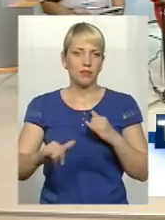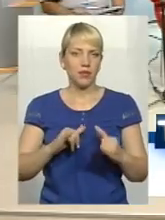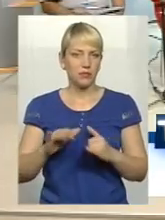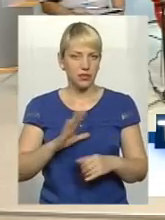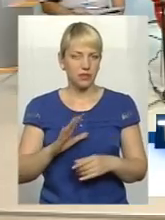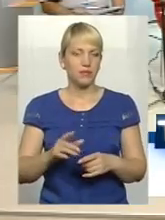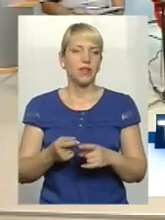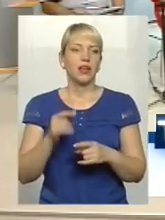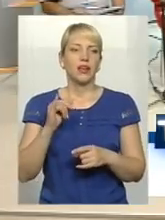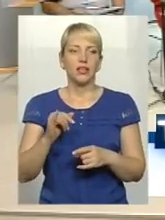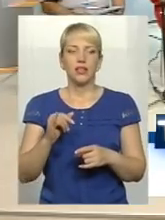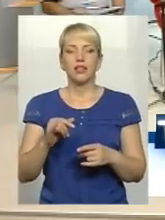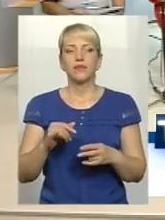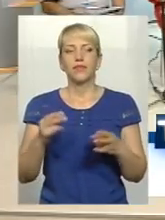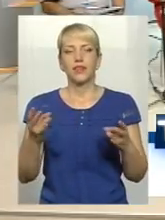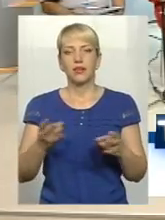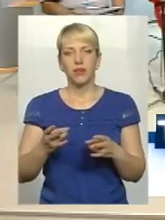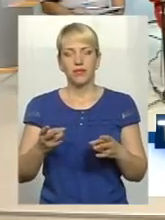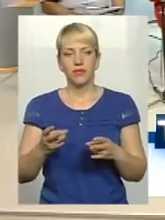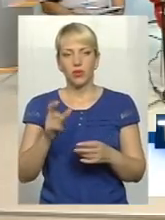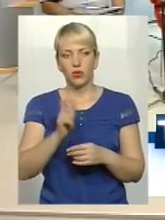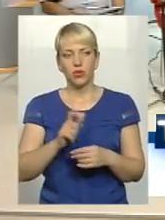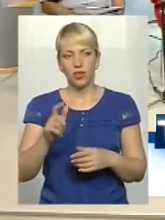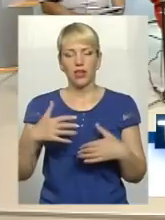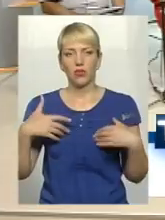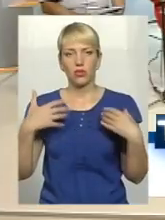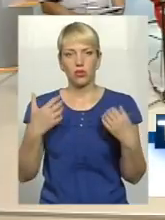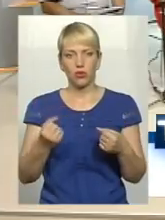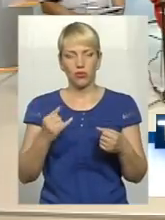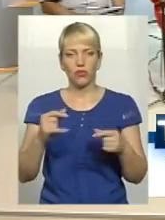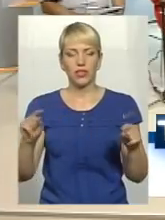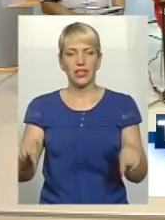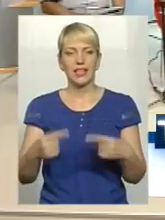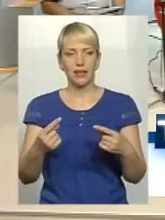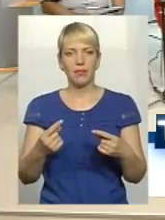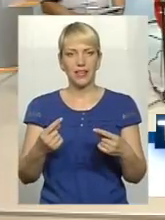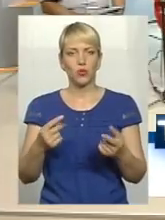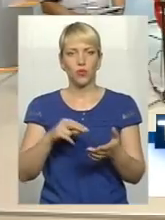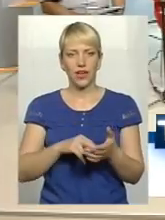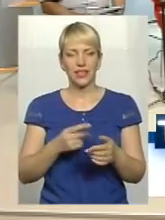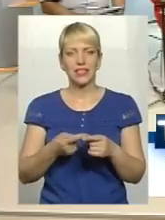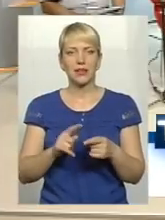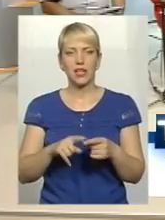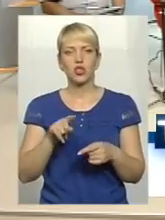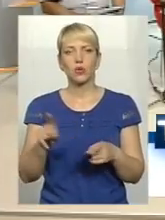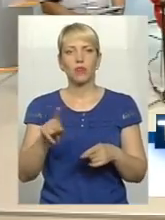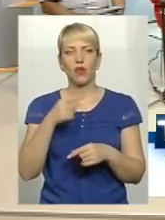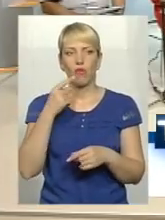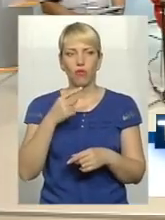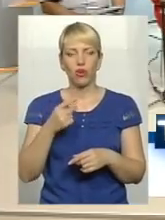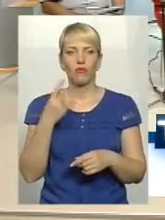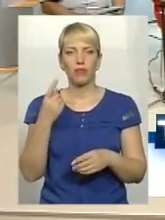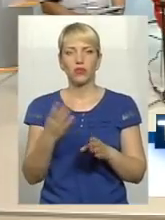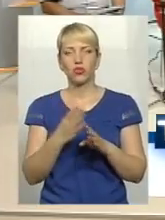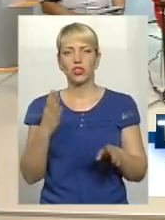Звичайно, потрібно людей оздоровлювати і реабілітувати. Це те, про що ми сьогодні і говоримо. В першу